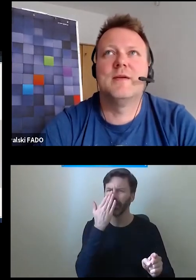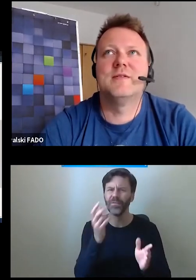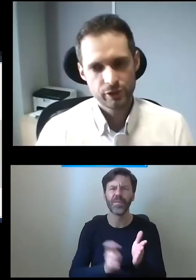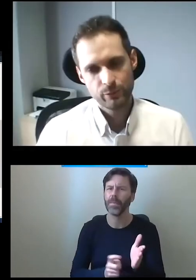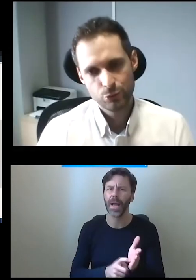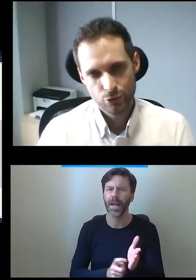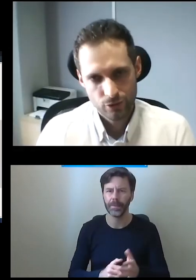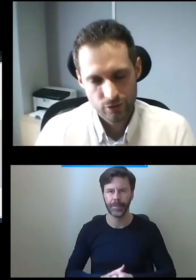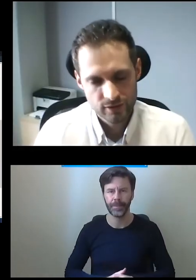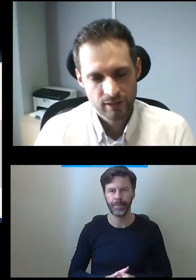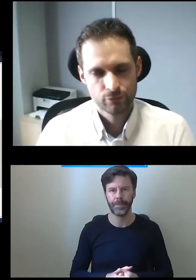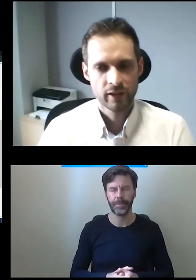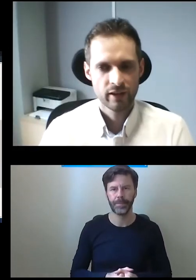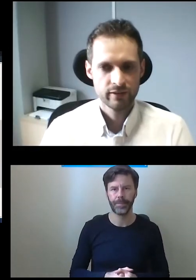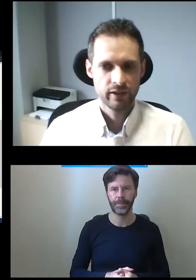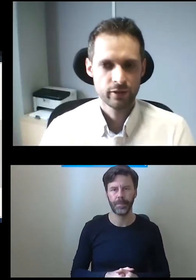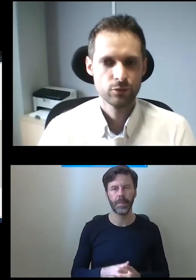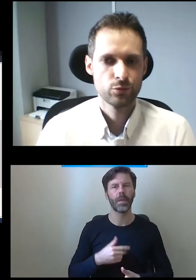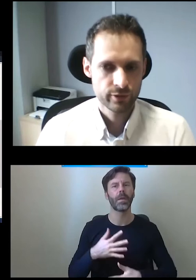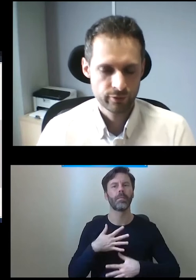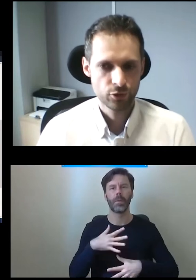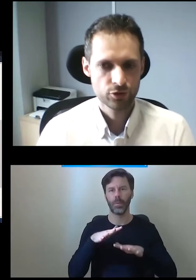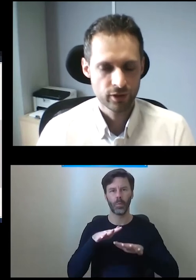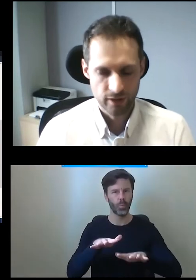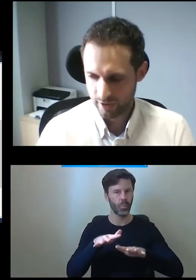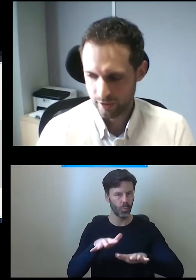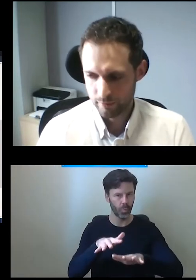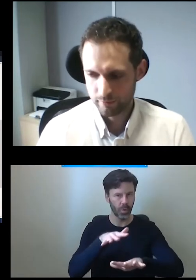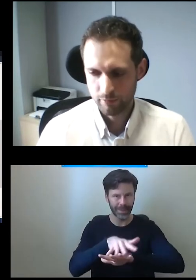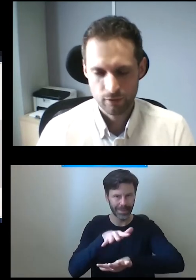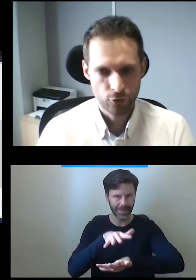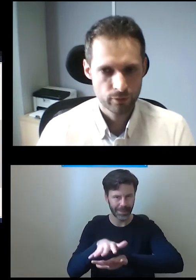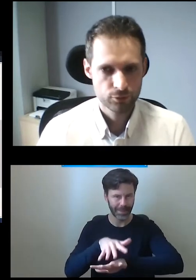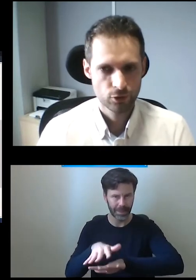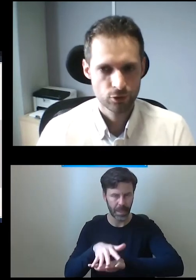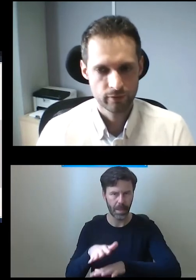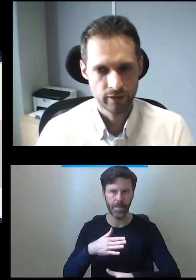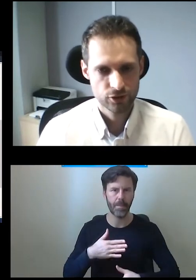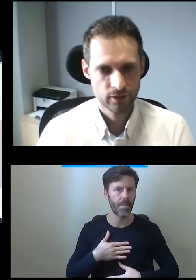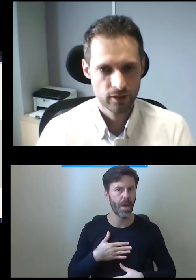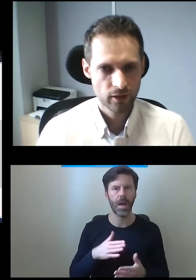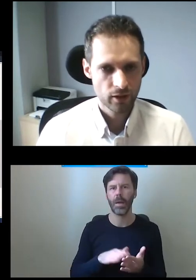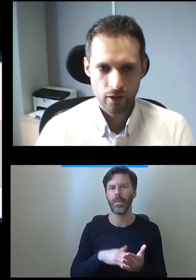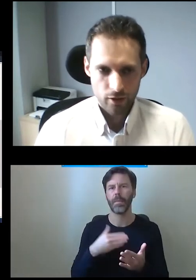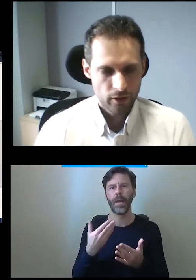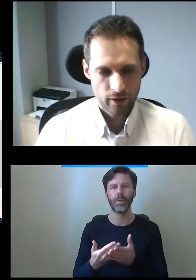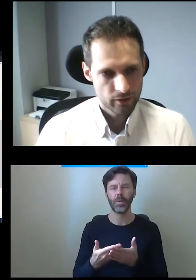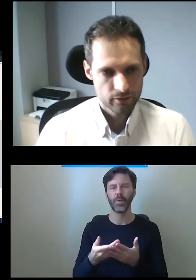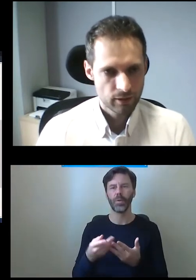Oczywiście mamy dużo systemów na rynku, które są widoczne, takie platformy przyschodowe na szynach,